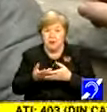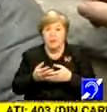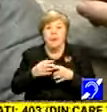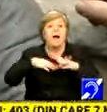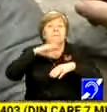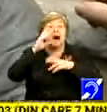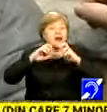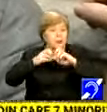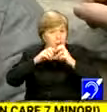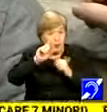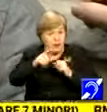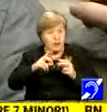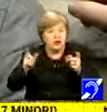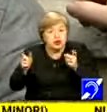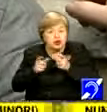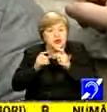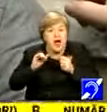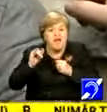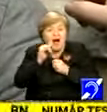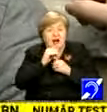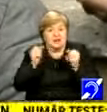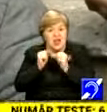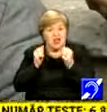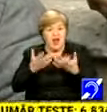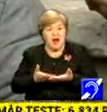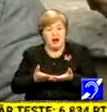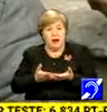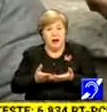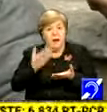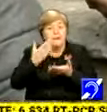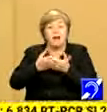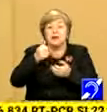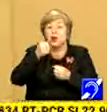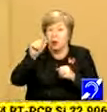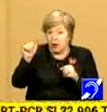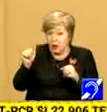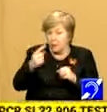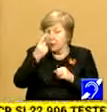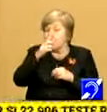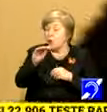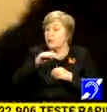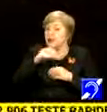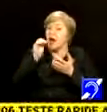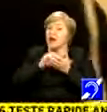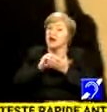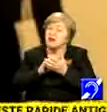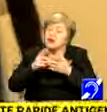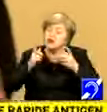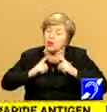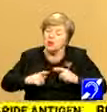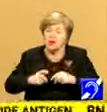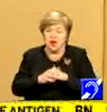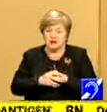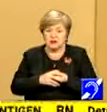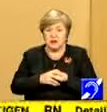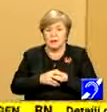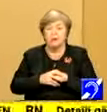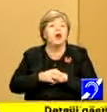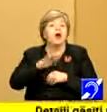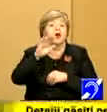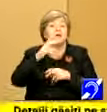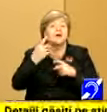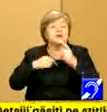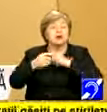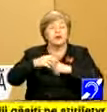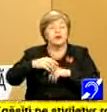mea a fost această scurtare a vacanței de iarnă, pentru că un copil are nevoie de odihnă. Elevii de gimnaziu și liceu s-au întors